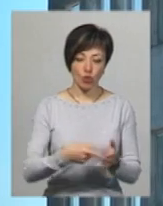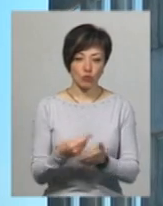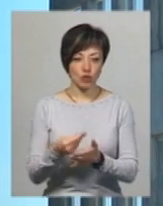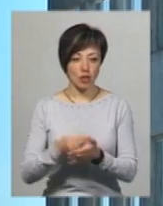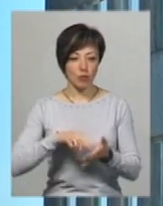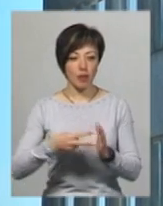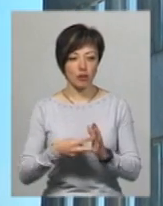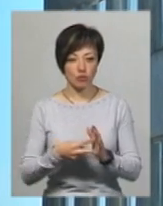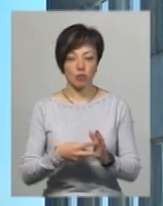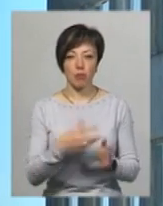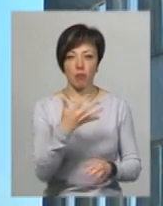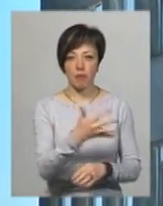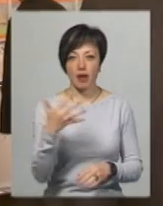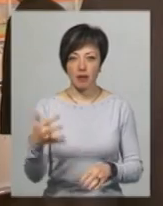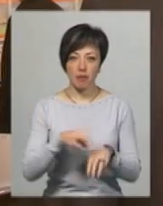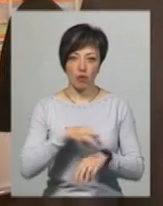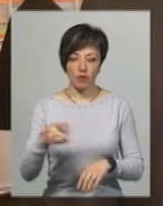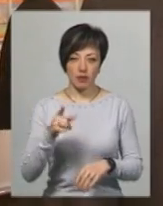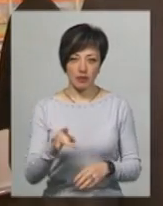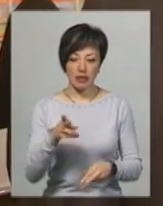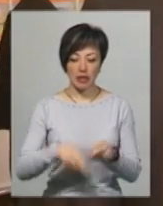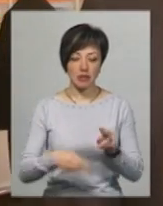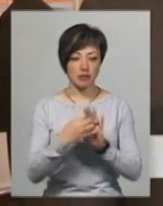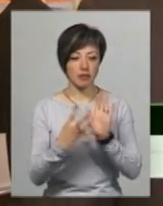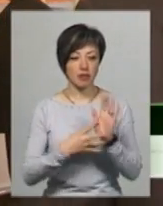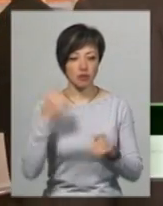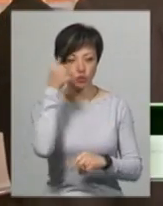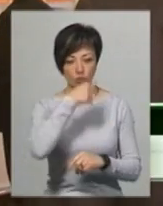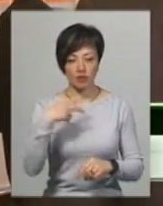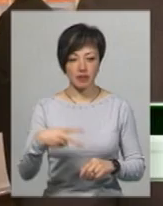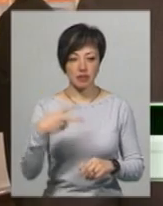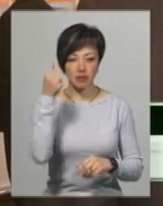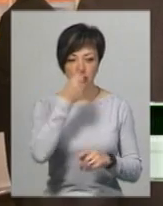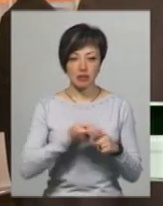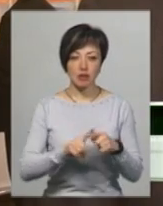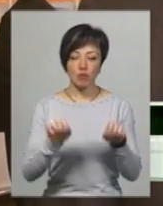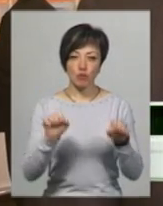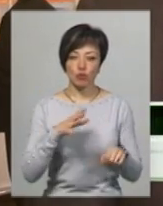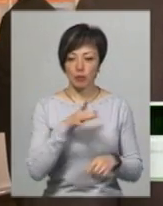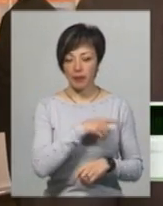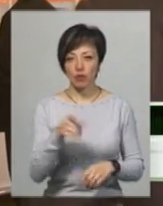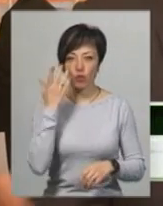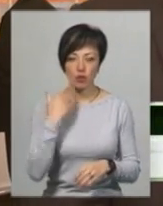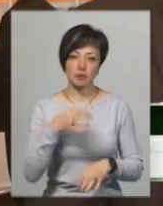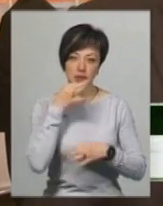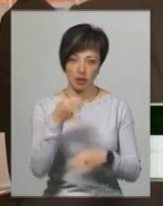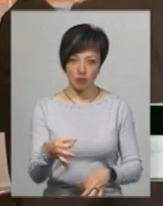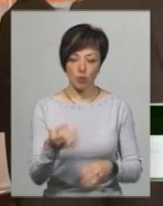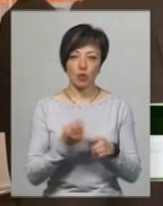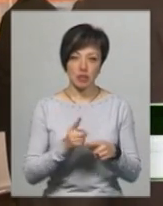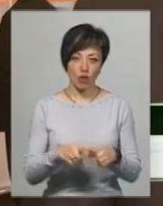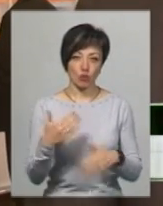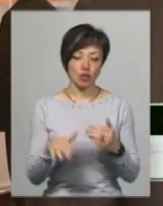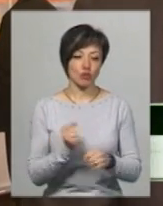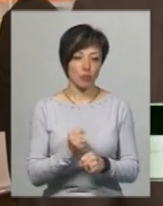бюджету планують взяти по 5 мільйонів гривень. Кінець 2019 року, 2020 рік, це може бути той період, коли ми скажемо, оце ми